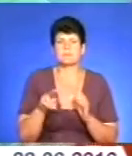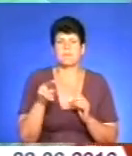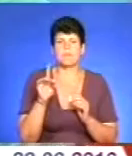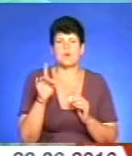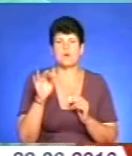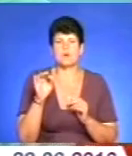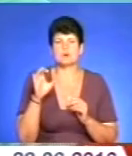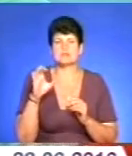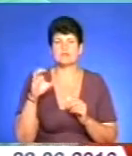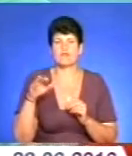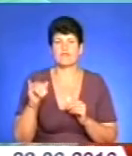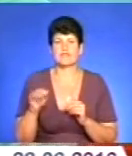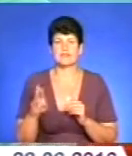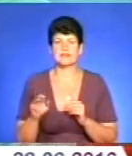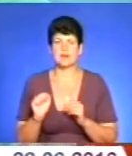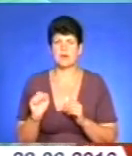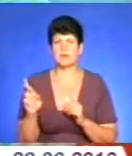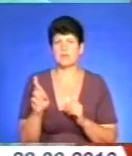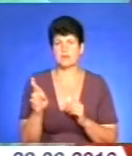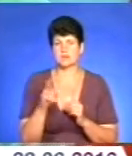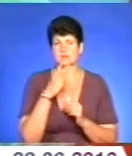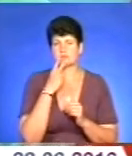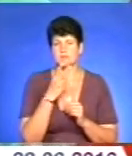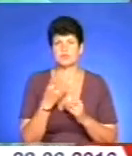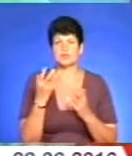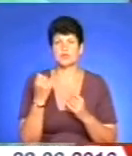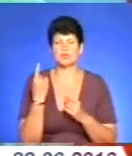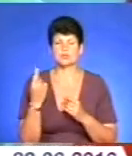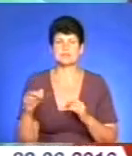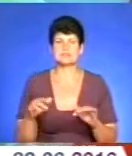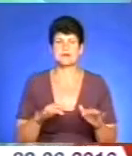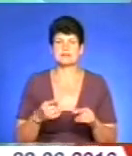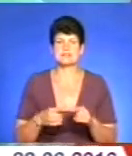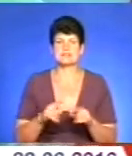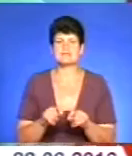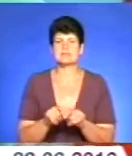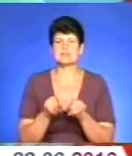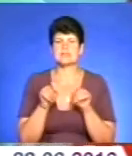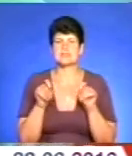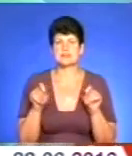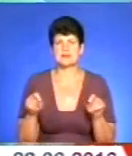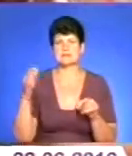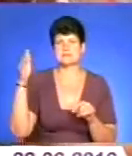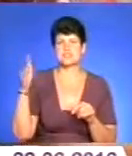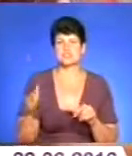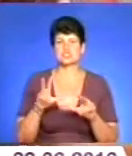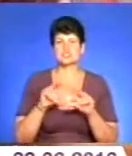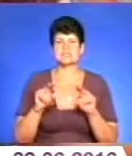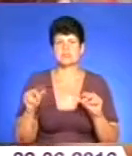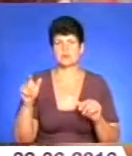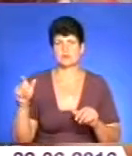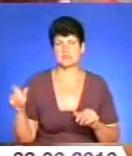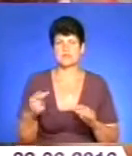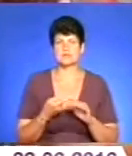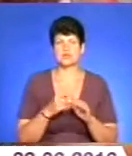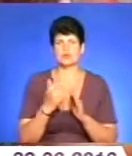А також у п'ятницю передбачено ще один захід – це відкриття стіни щасливих людей. На цьому перелік